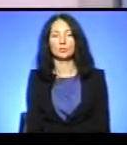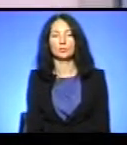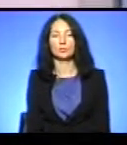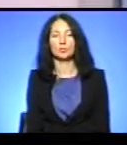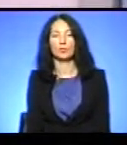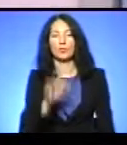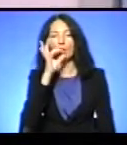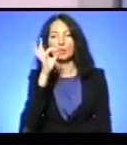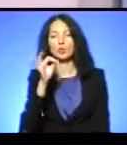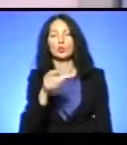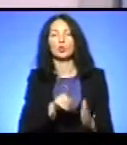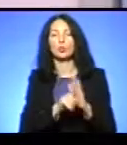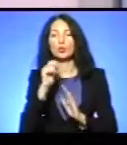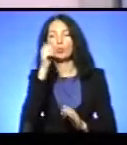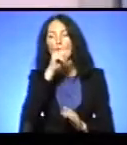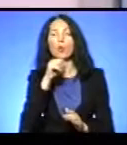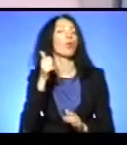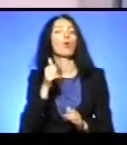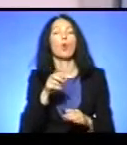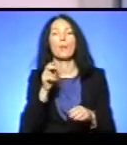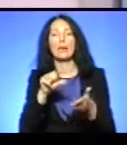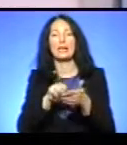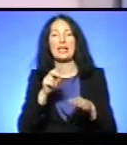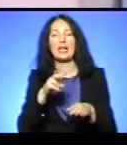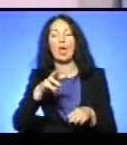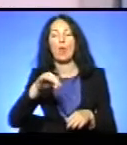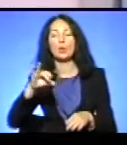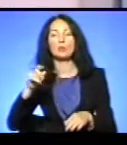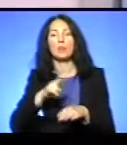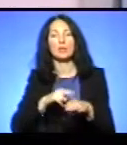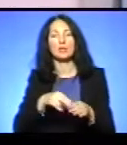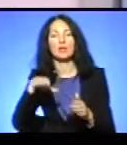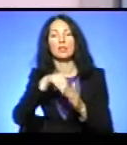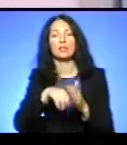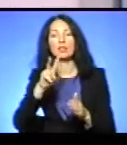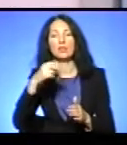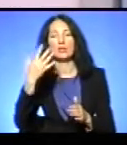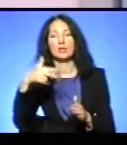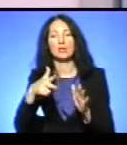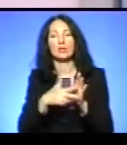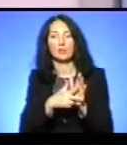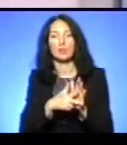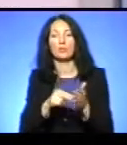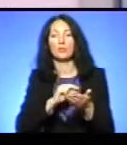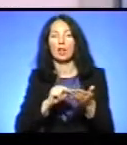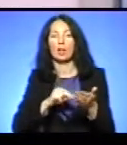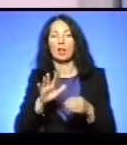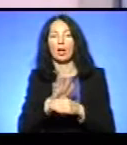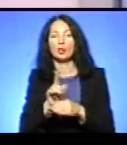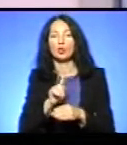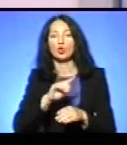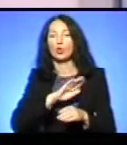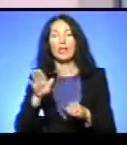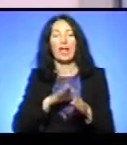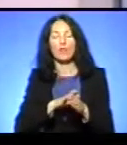Зазначу, з початку року представники муніципальної поліції внесли 288 приписів щодо недотримання правил благоустрою